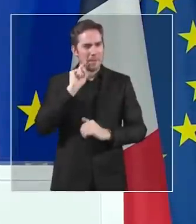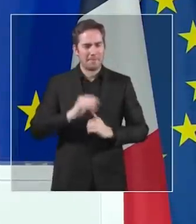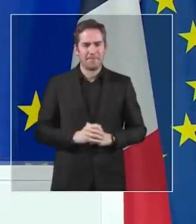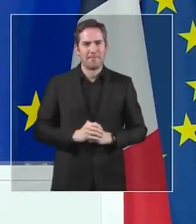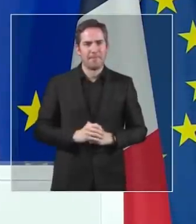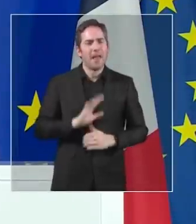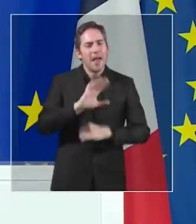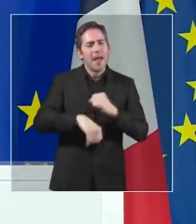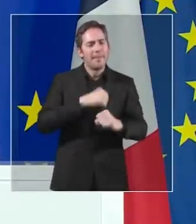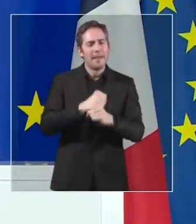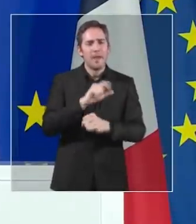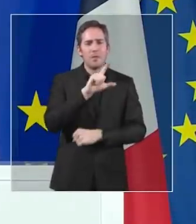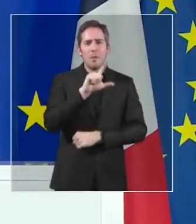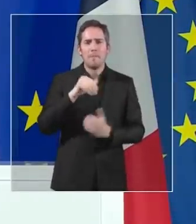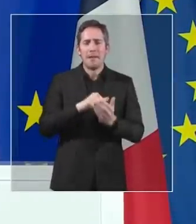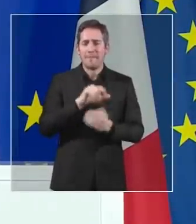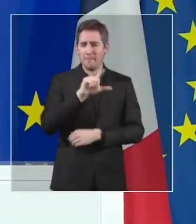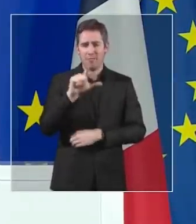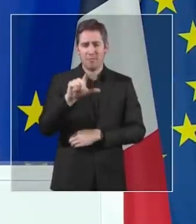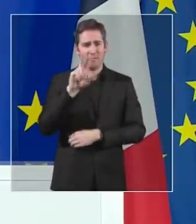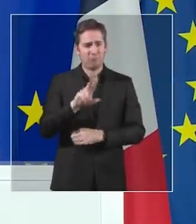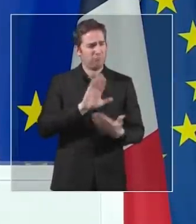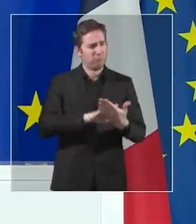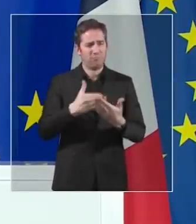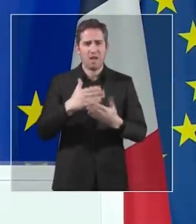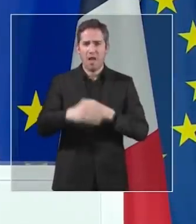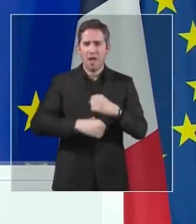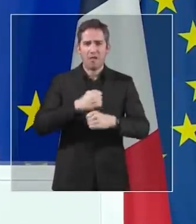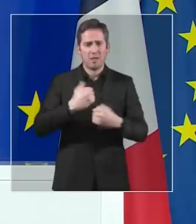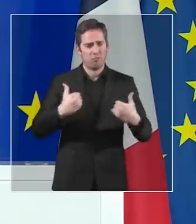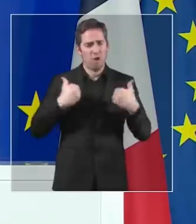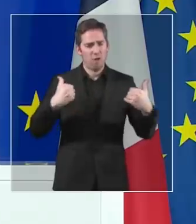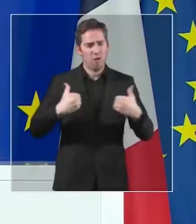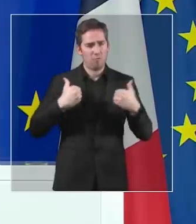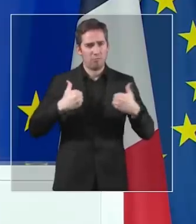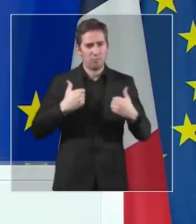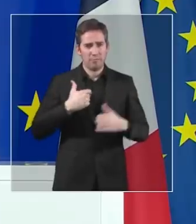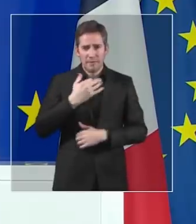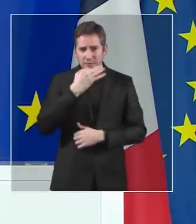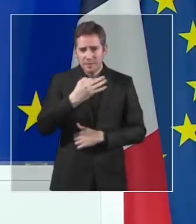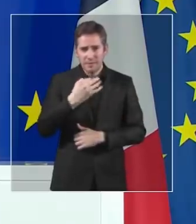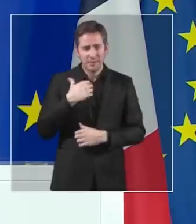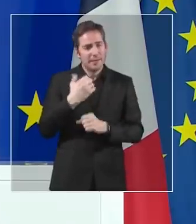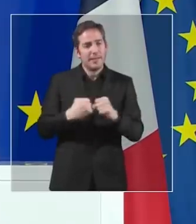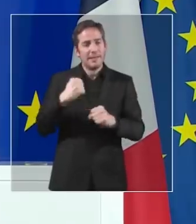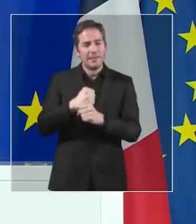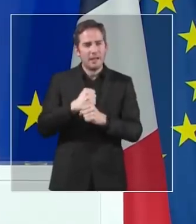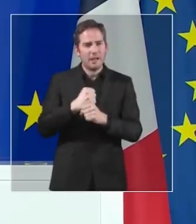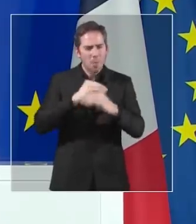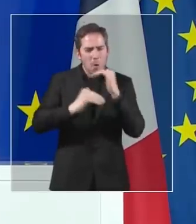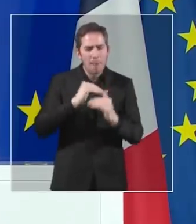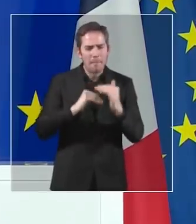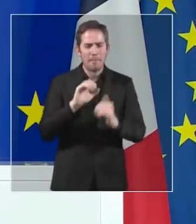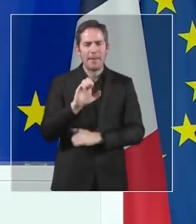européenne de la jeunesse. J'avais évoqué à la Sorbonne une généralisation du programme d'échange Erasmus à tous les jeunes européens,